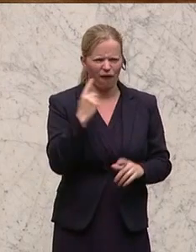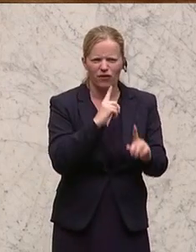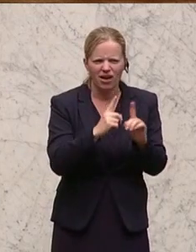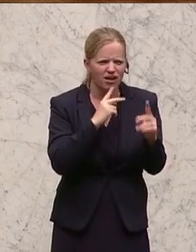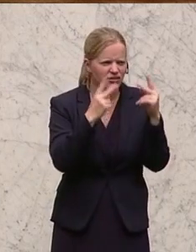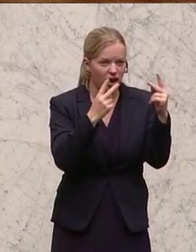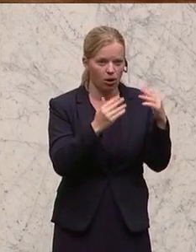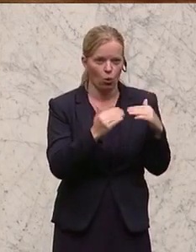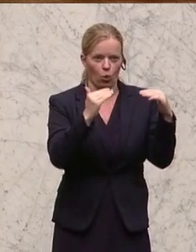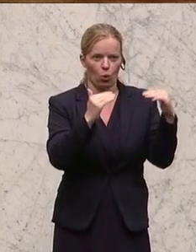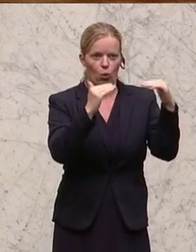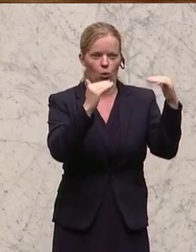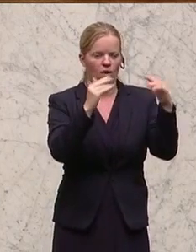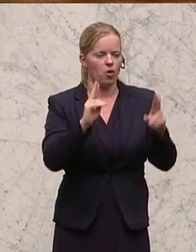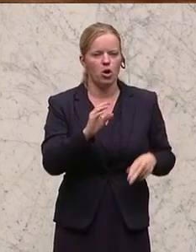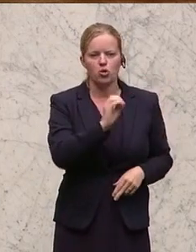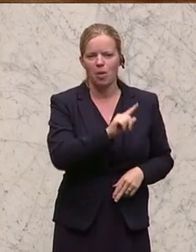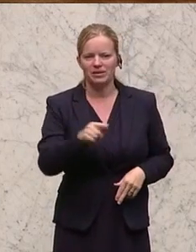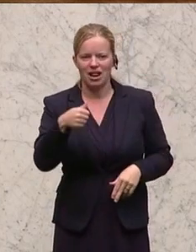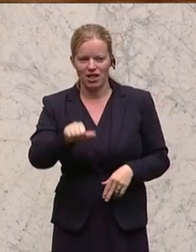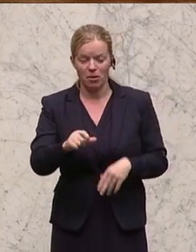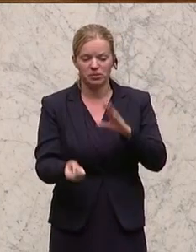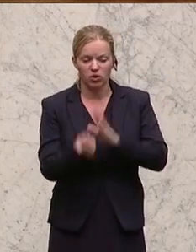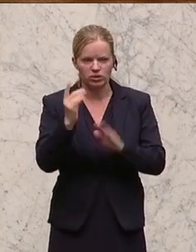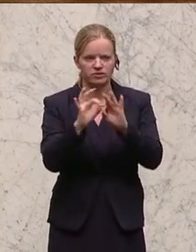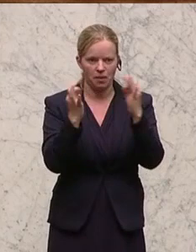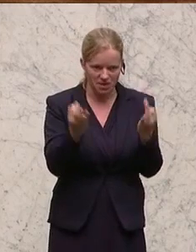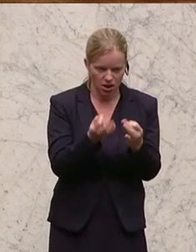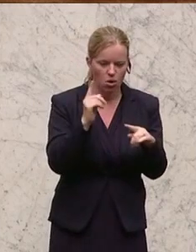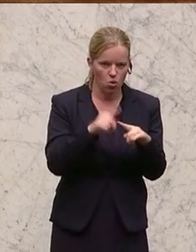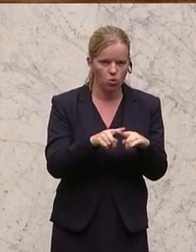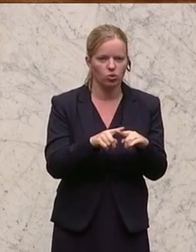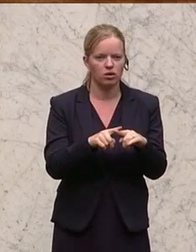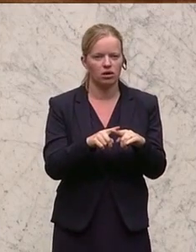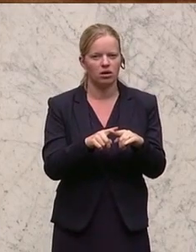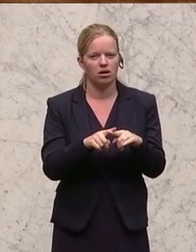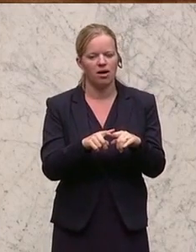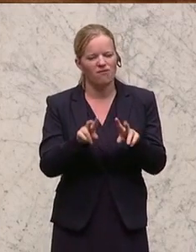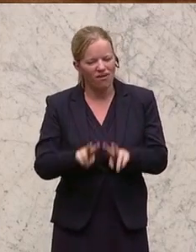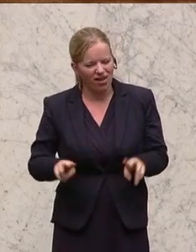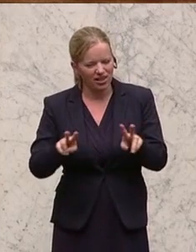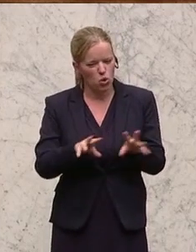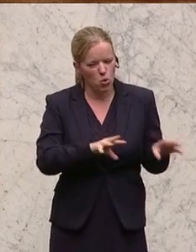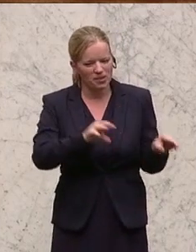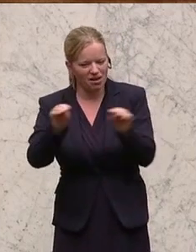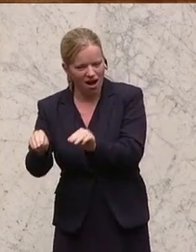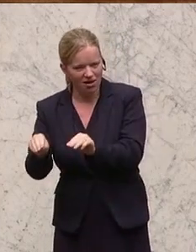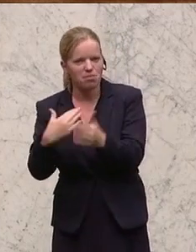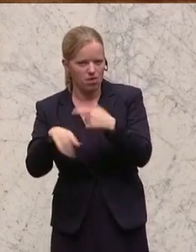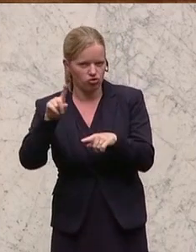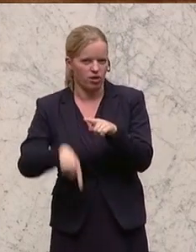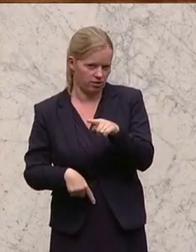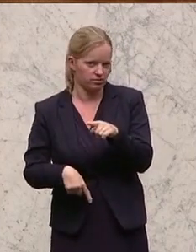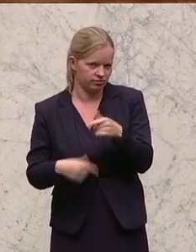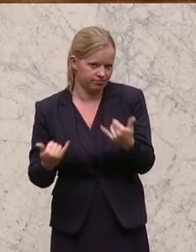weil wir jetzt bei dieser Steuerreform insbesondere die Familien und vor allem die Übertragung zwischen nahen Verwandten ja schlechter gestellt werden,